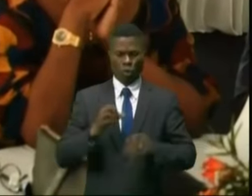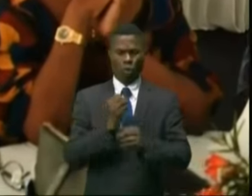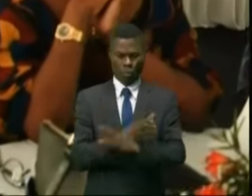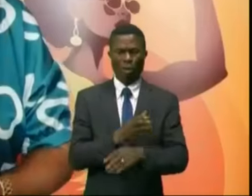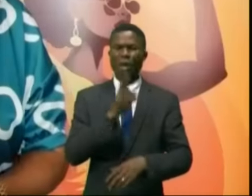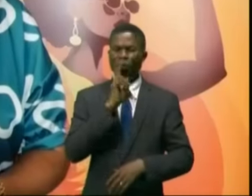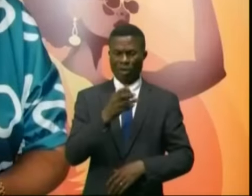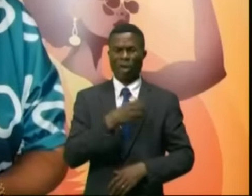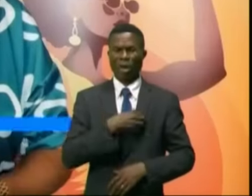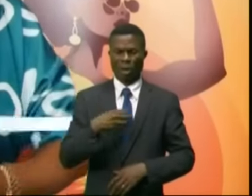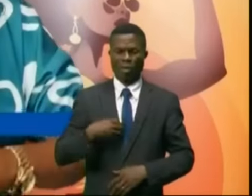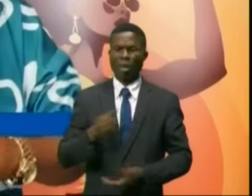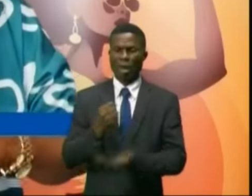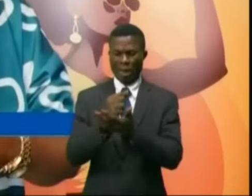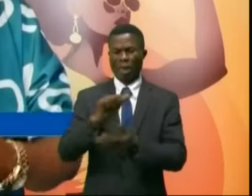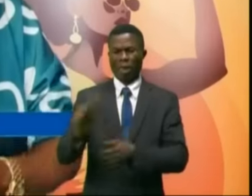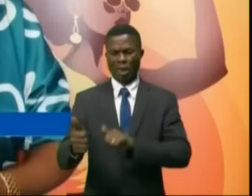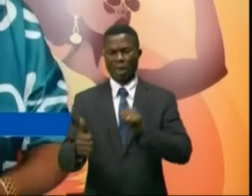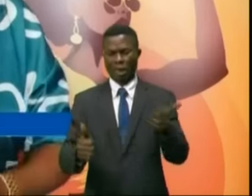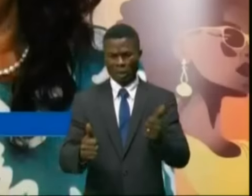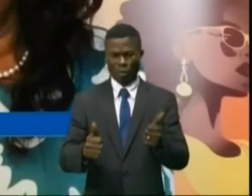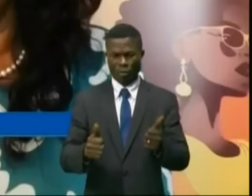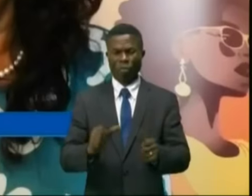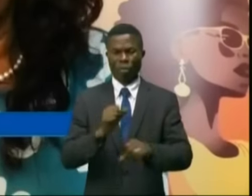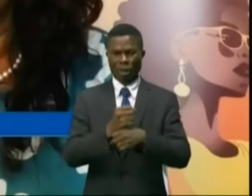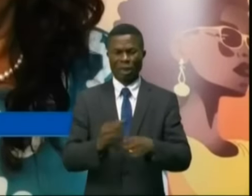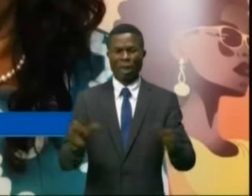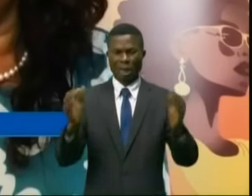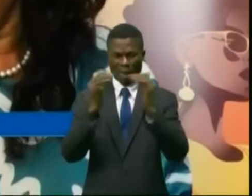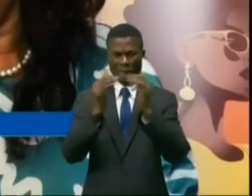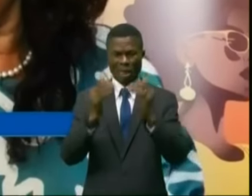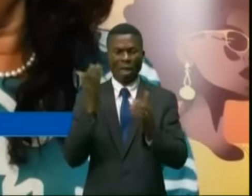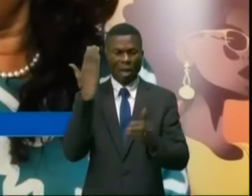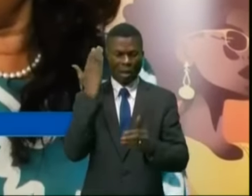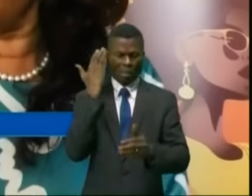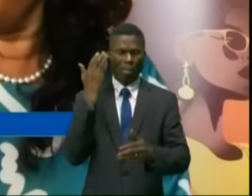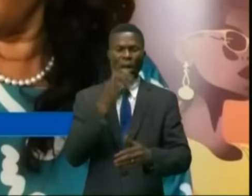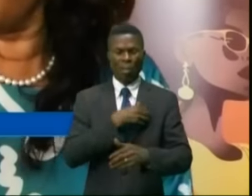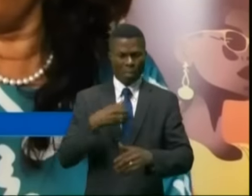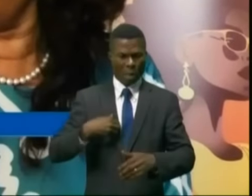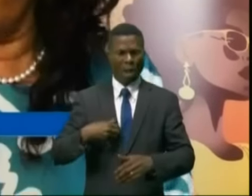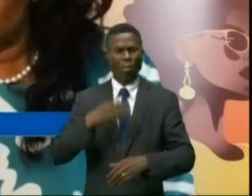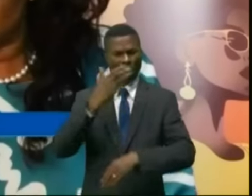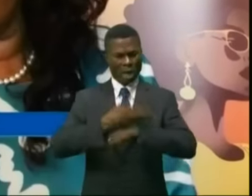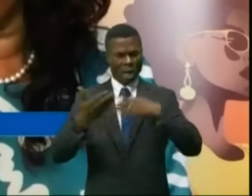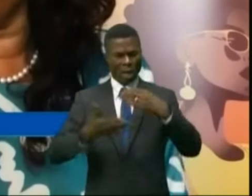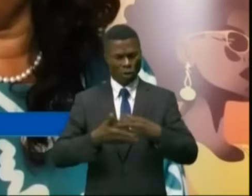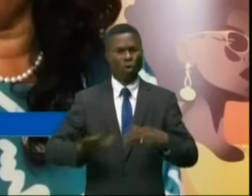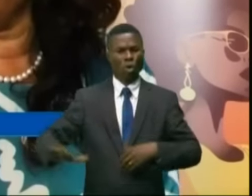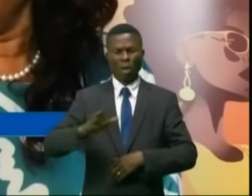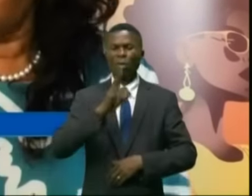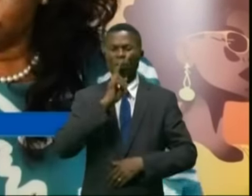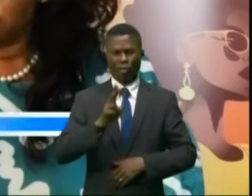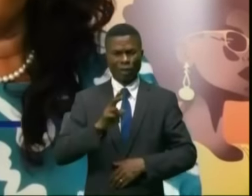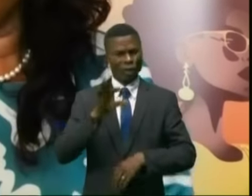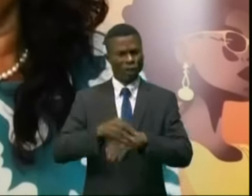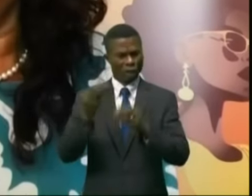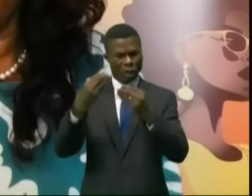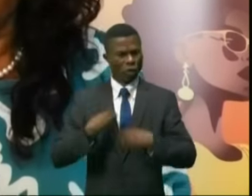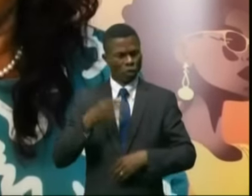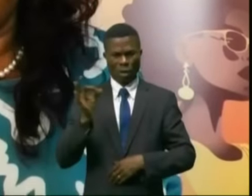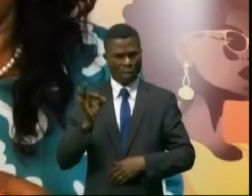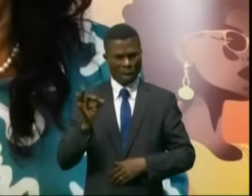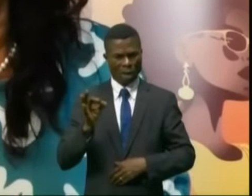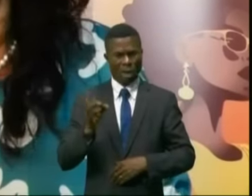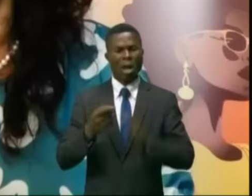Nous devons nous aider mutuellement, nous devons créer des émulations. Bah c'est batonga kamboka. Est-ce que vous avez déjà donné la chance de nous donner ces chevrons-là ? De nous donner ce